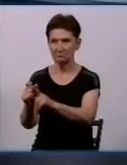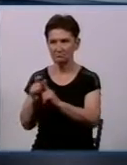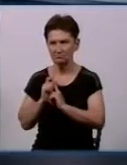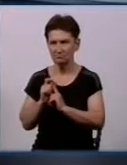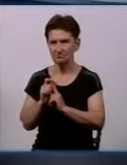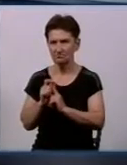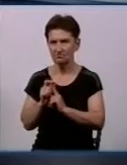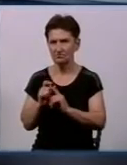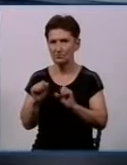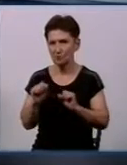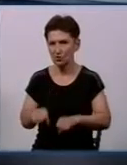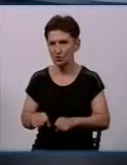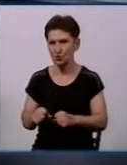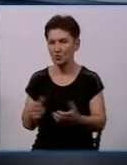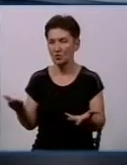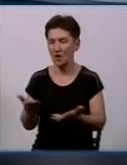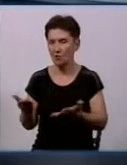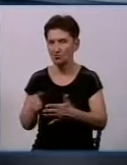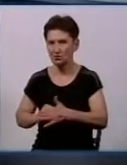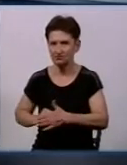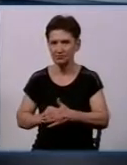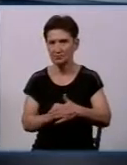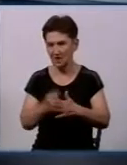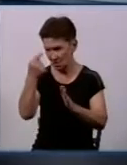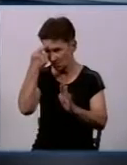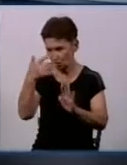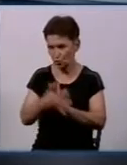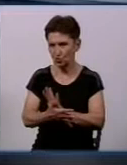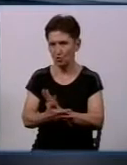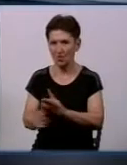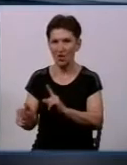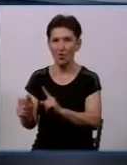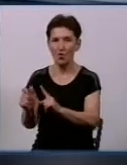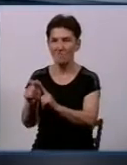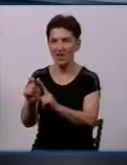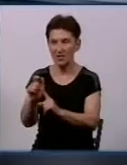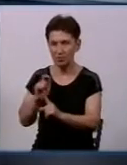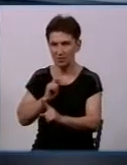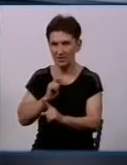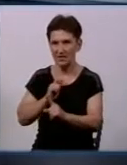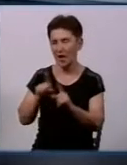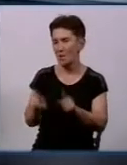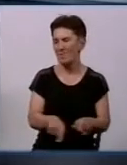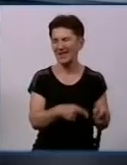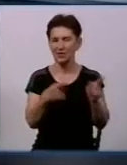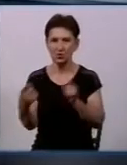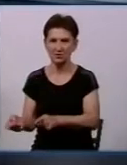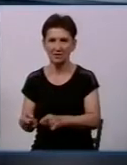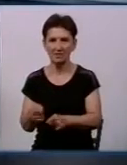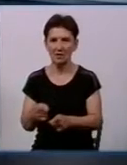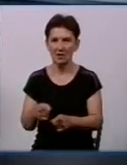можливості надати якусь грунтовну і зрозумілою для нас відповідь. Передрусувавши натомість до міського